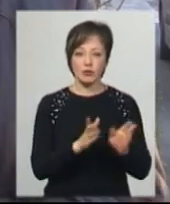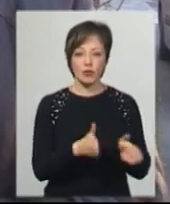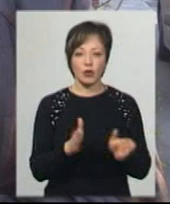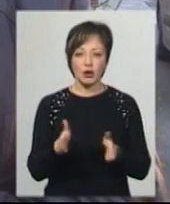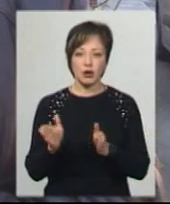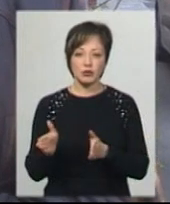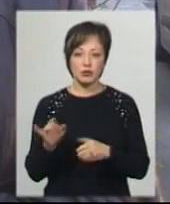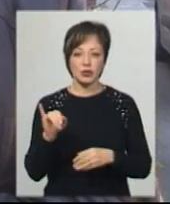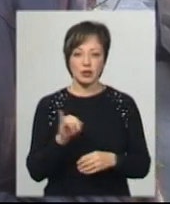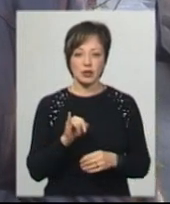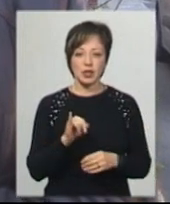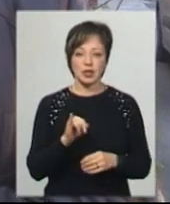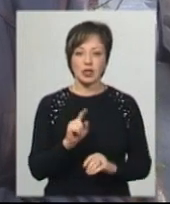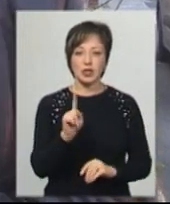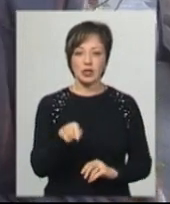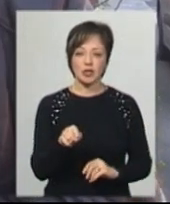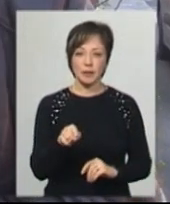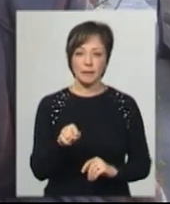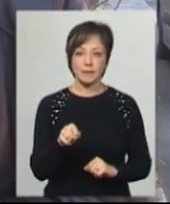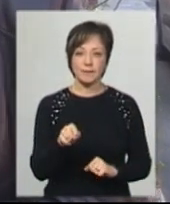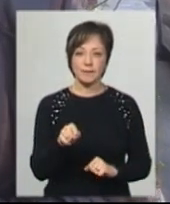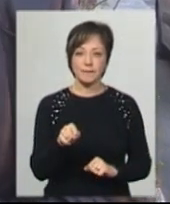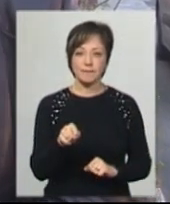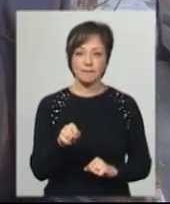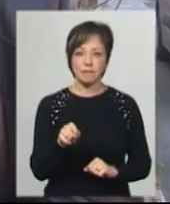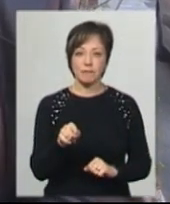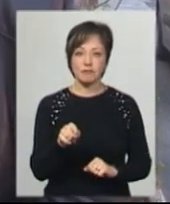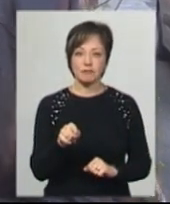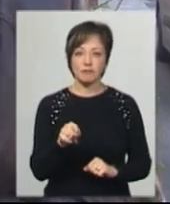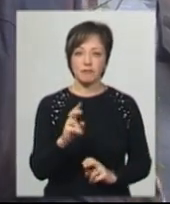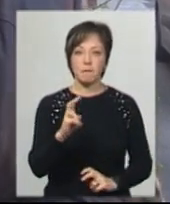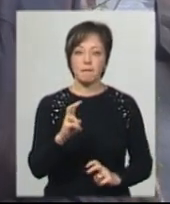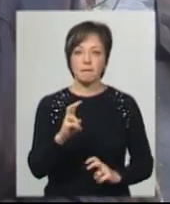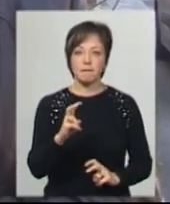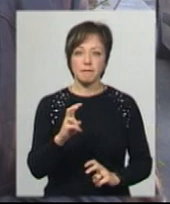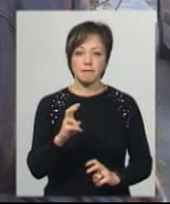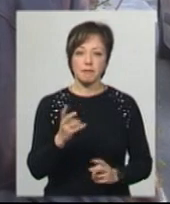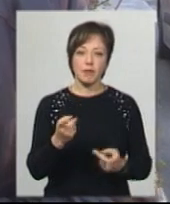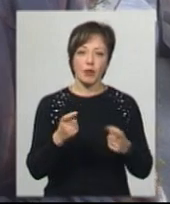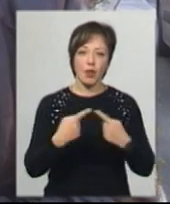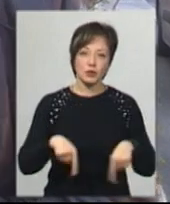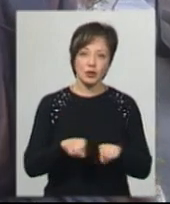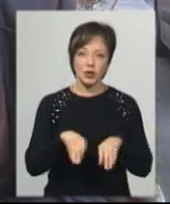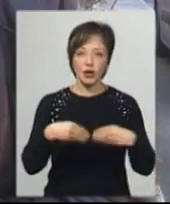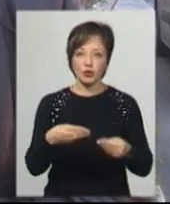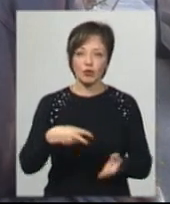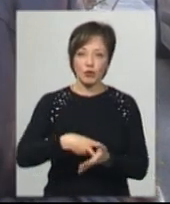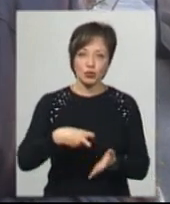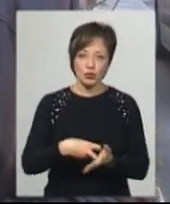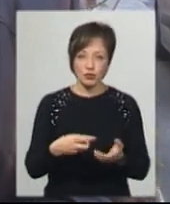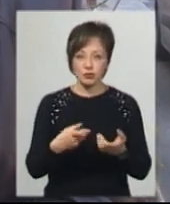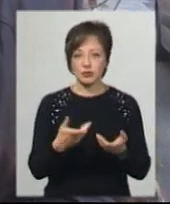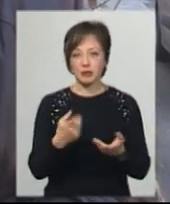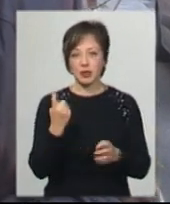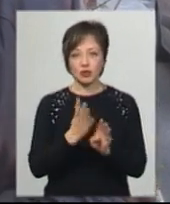ті підприємства, які надають послуги зв'язку, почтове відділення,